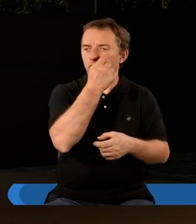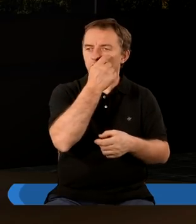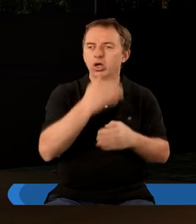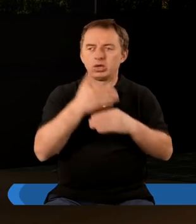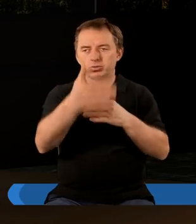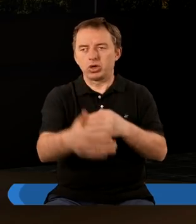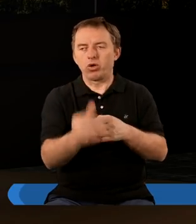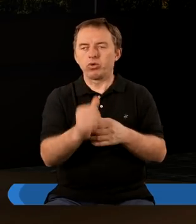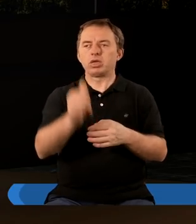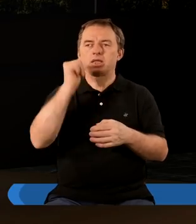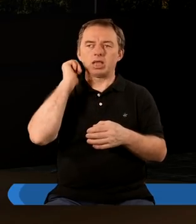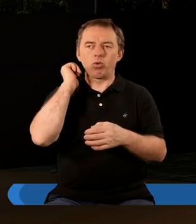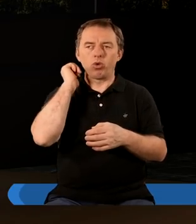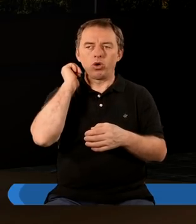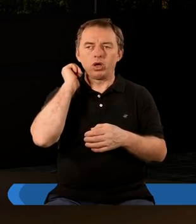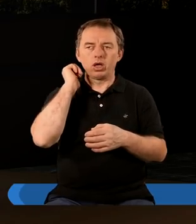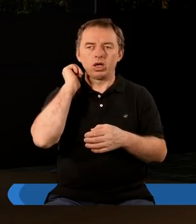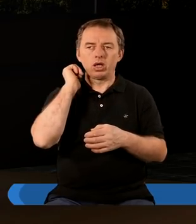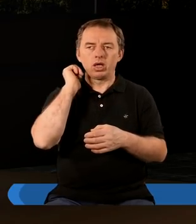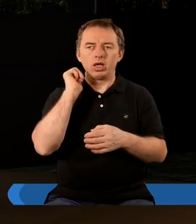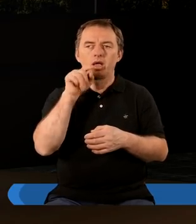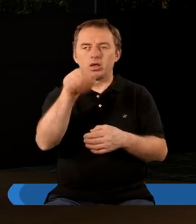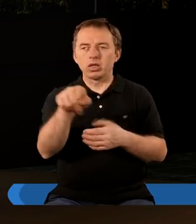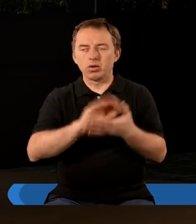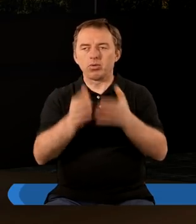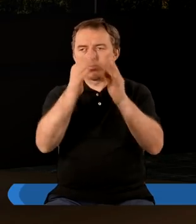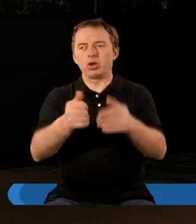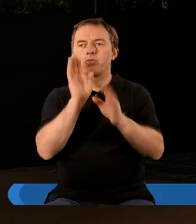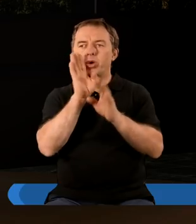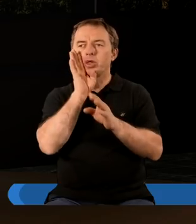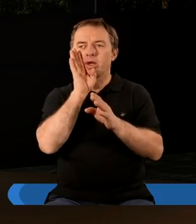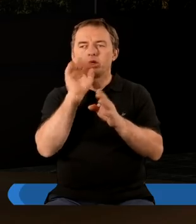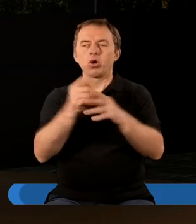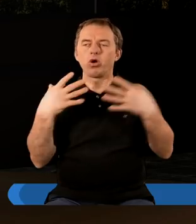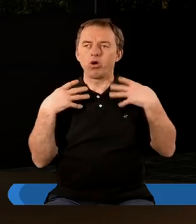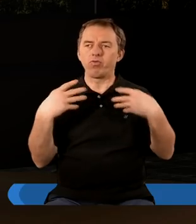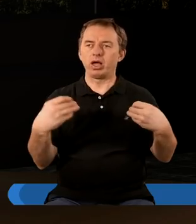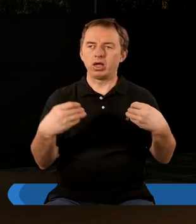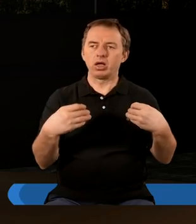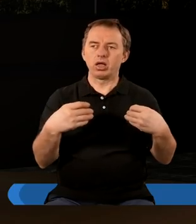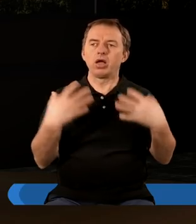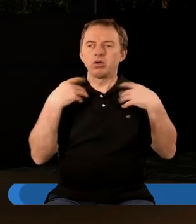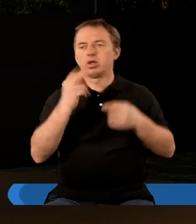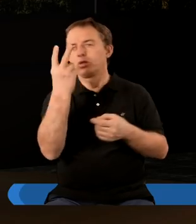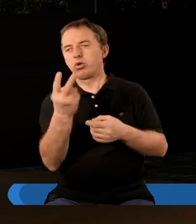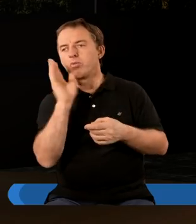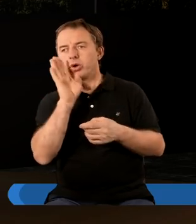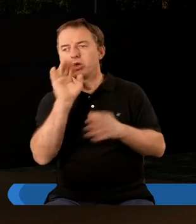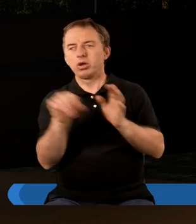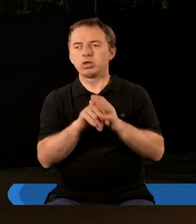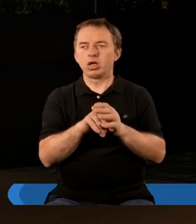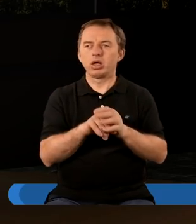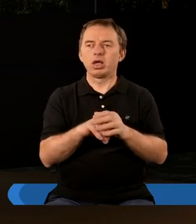z przodu i z tyłu. Pierwsza postać była podobna do lwa, postać druga